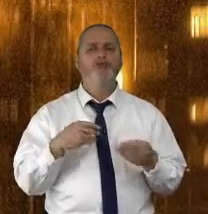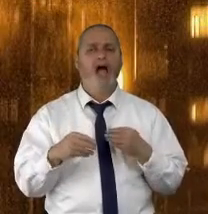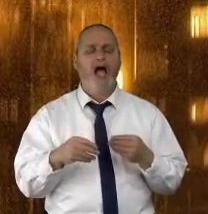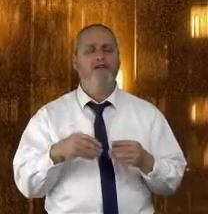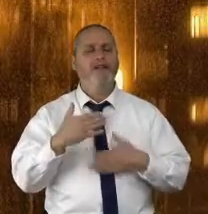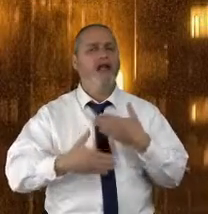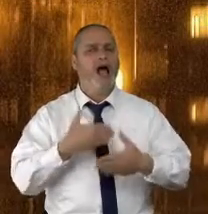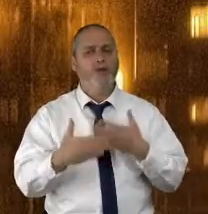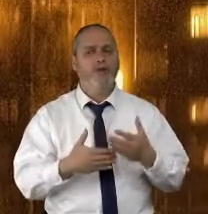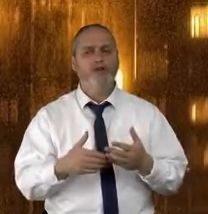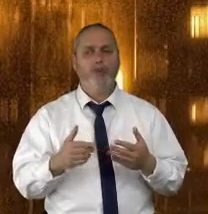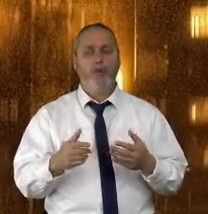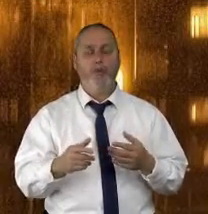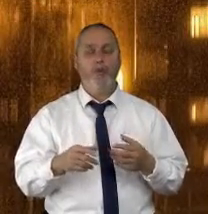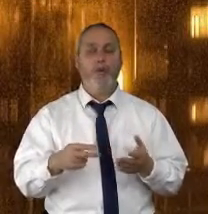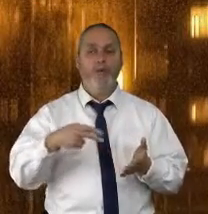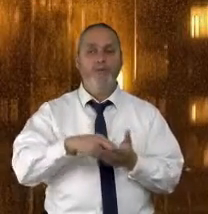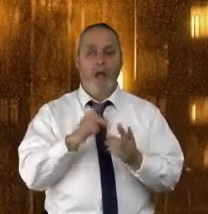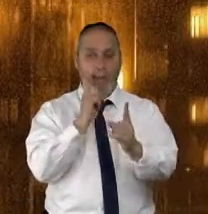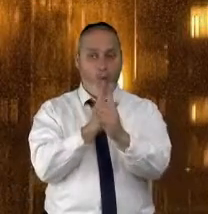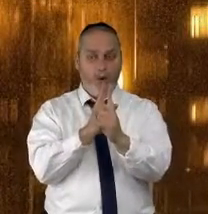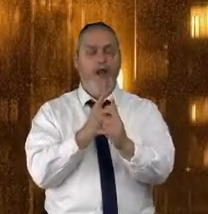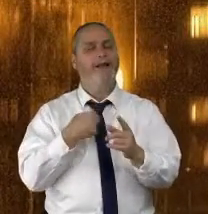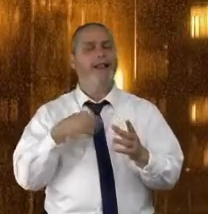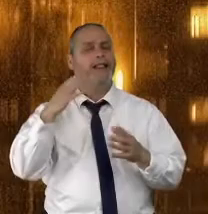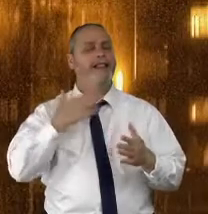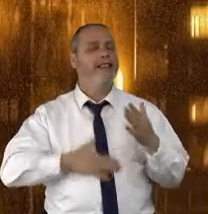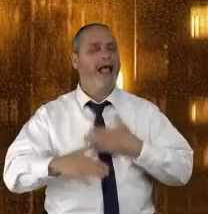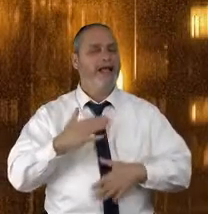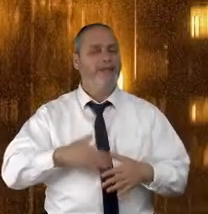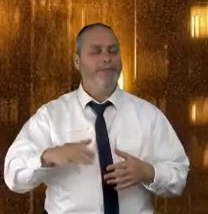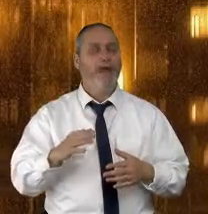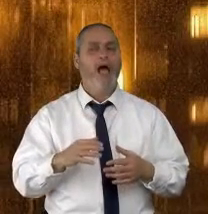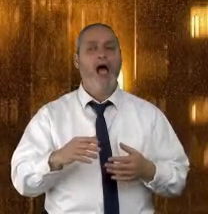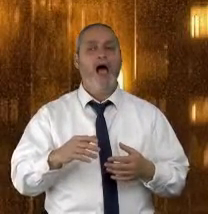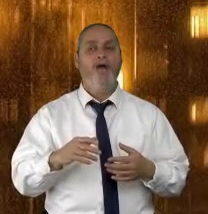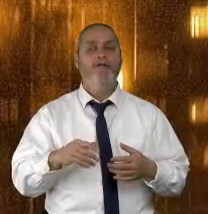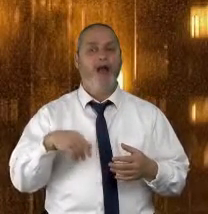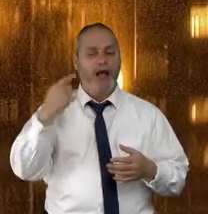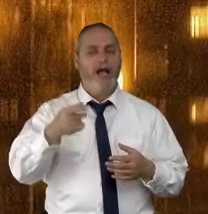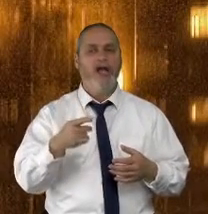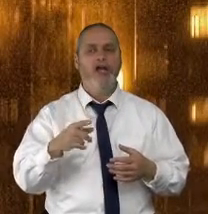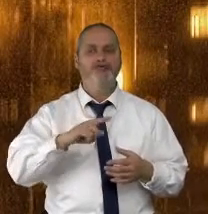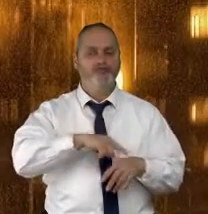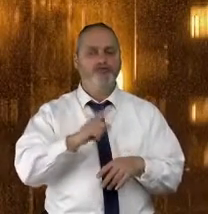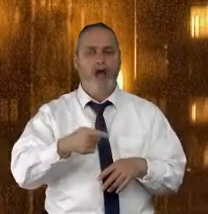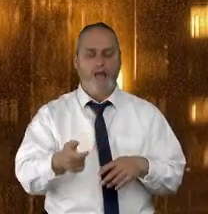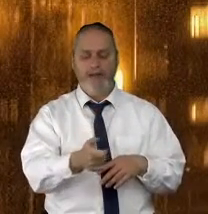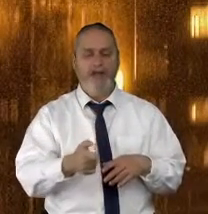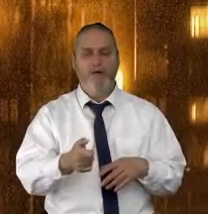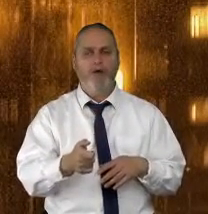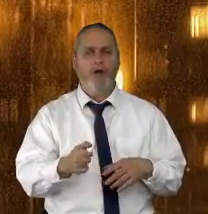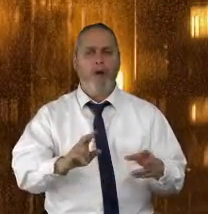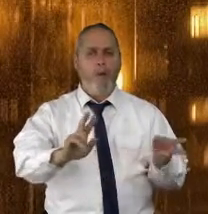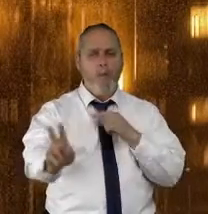ההתנהלות. למה? כשהוא נמצא מולנו, הוא מרצה אותנו, הוא נחמד אלינו, אבל אז כעבור שעה מקבלים ממנו הודעה